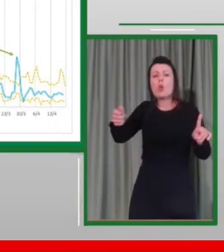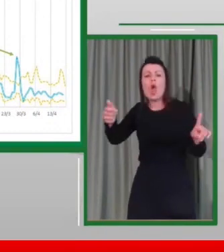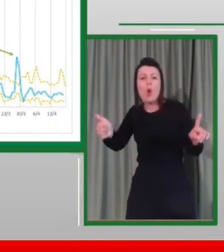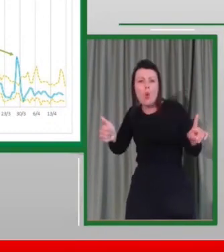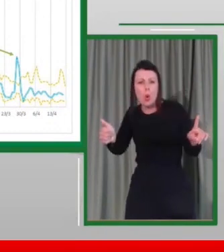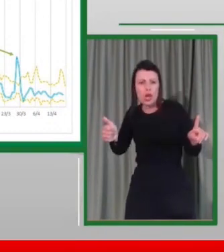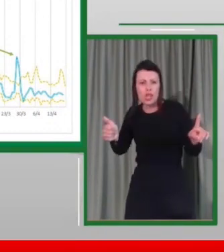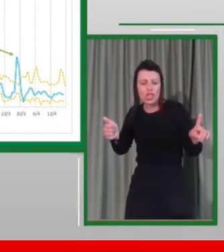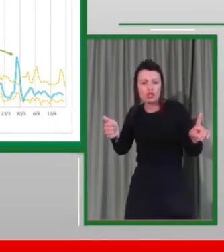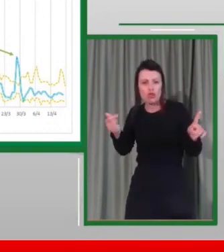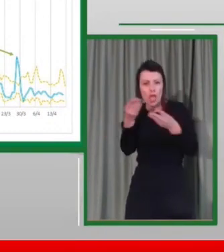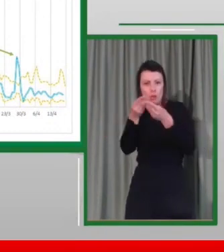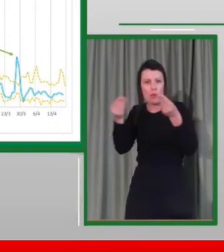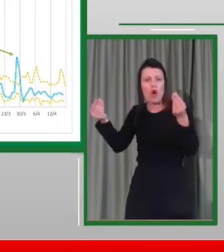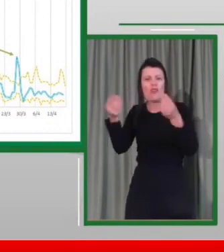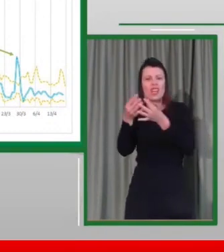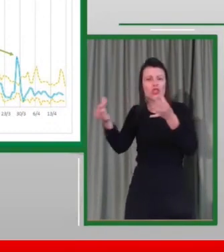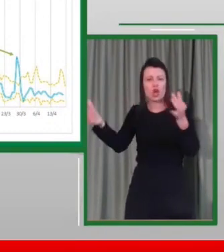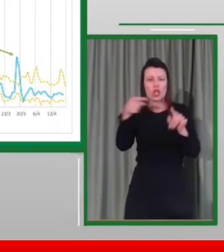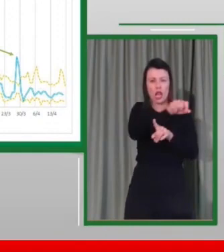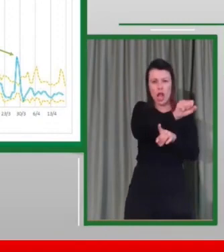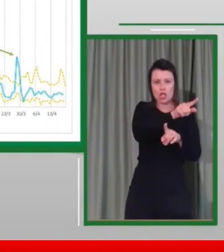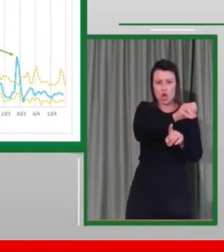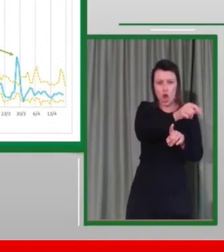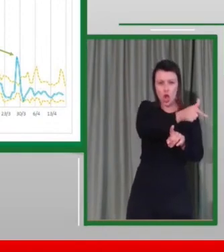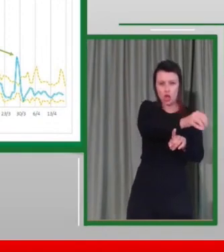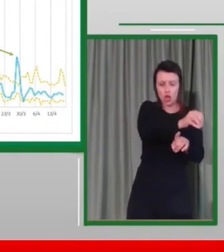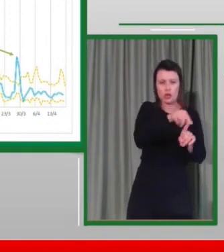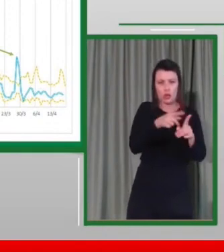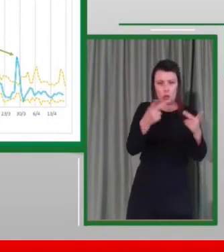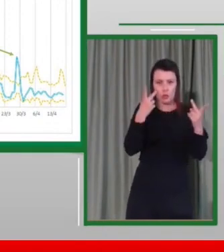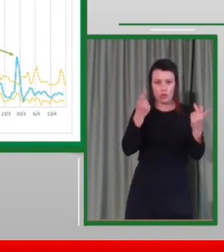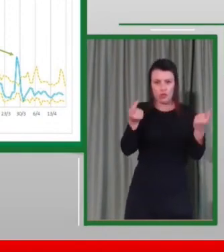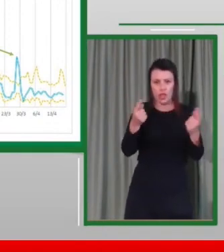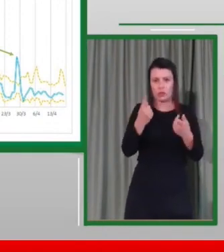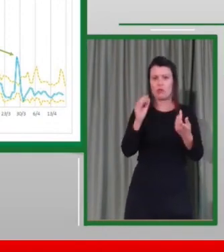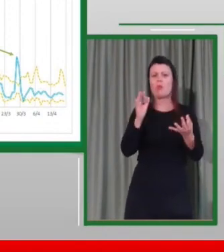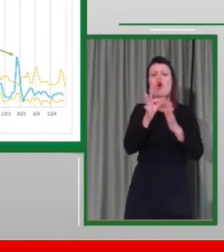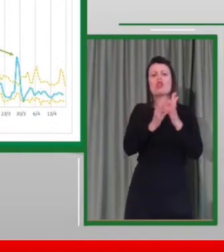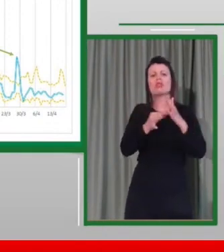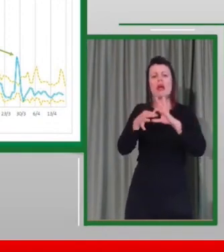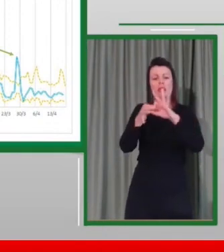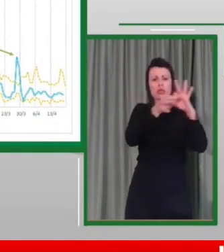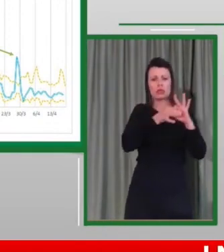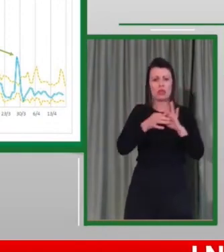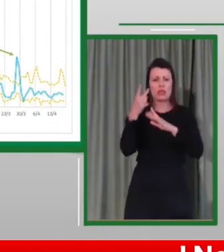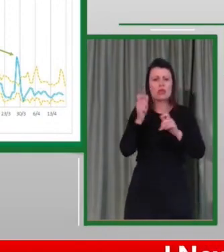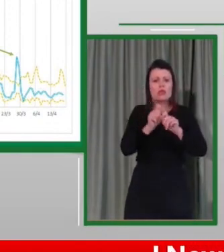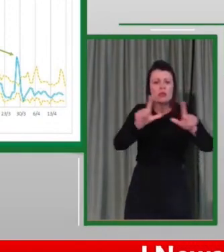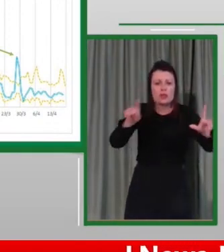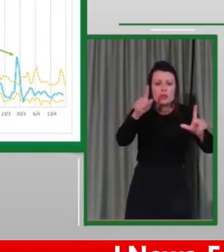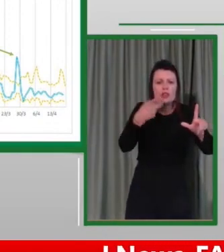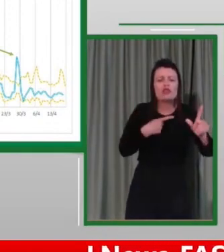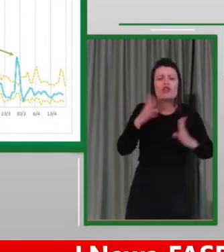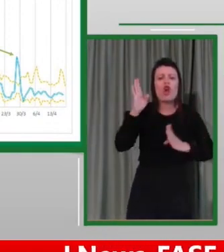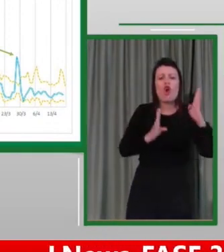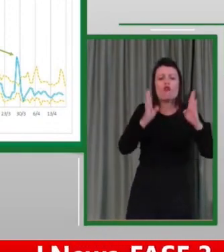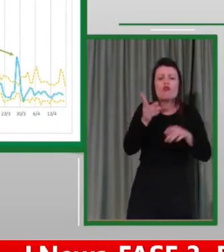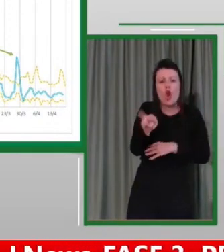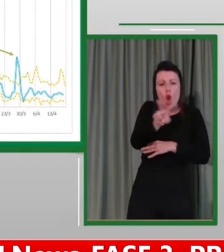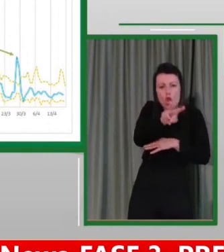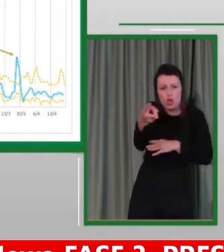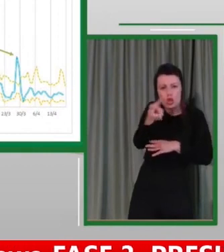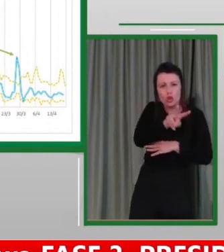immagine che mette a confronto l'andamento delle concentrazioni del PM10 in due stazioni, una